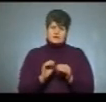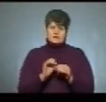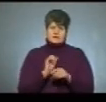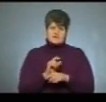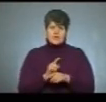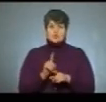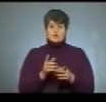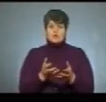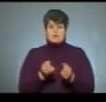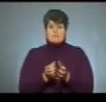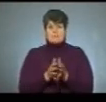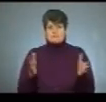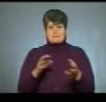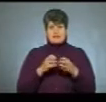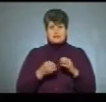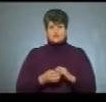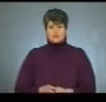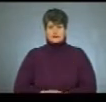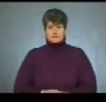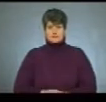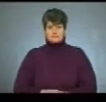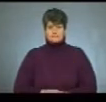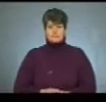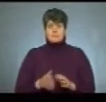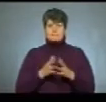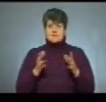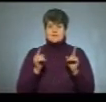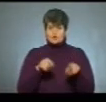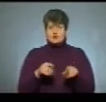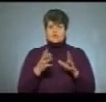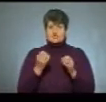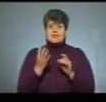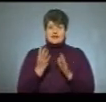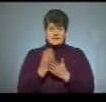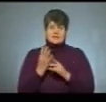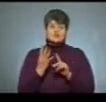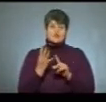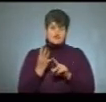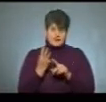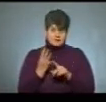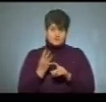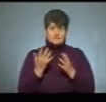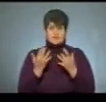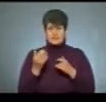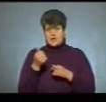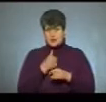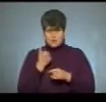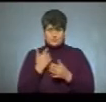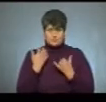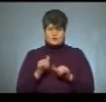щоб отримати максимальний результат. Більше того, і ще є четвертий, він буквально вже декілька років в нас